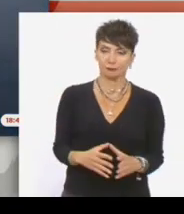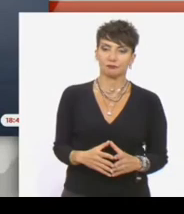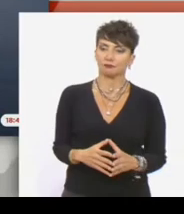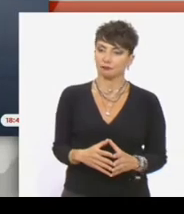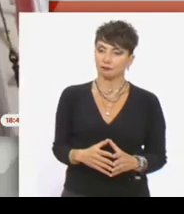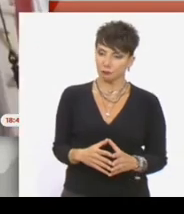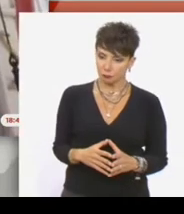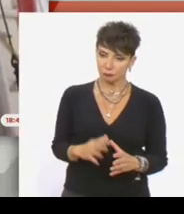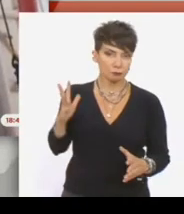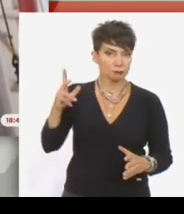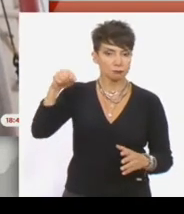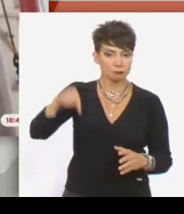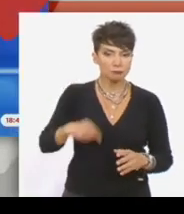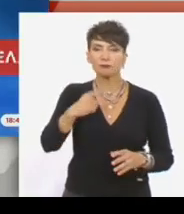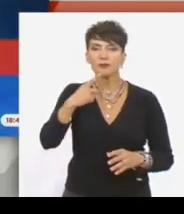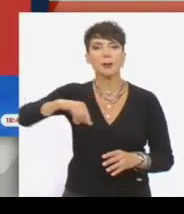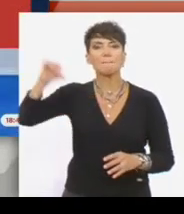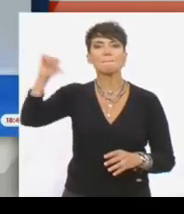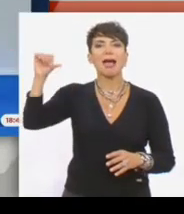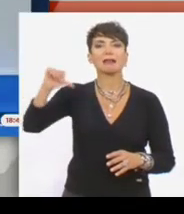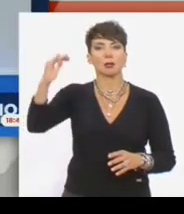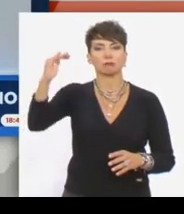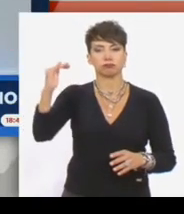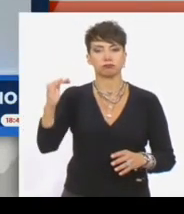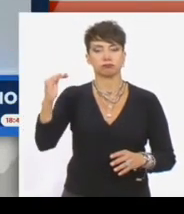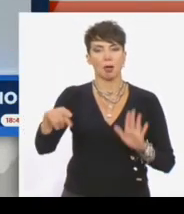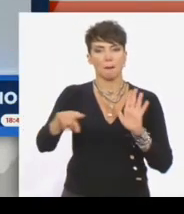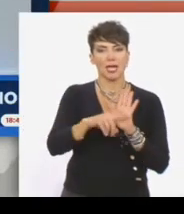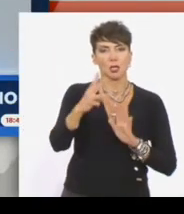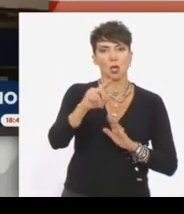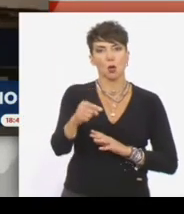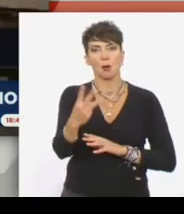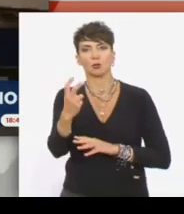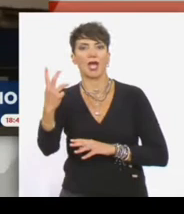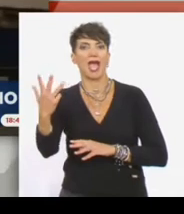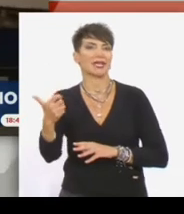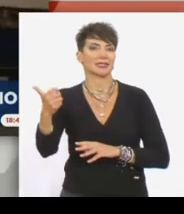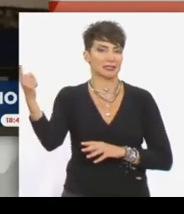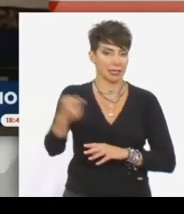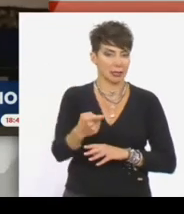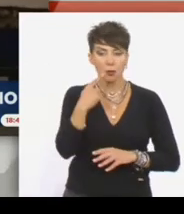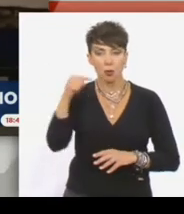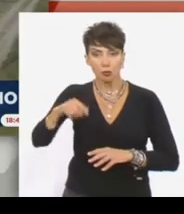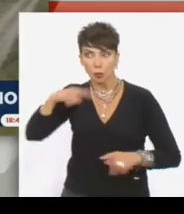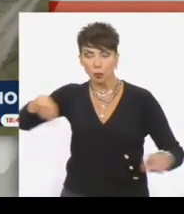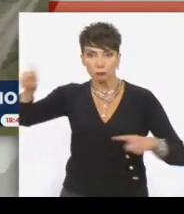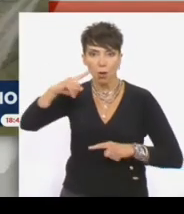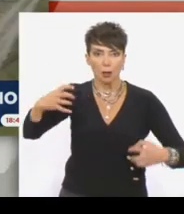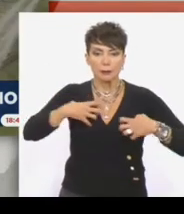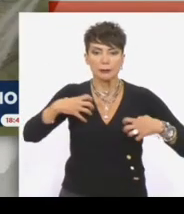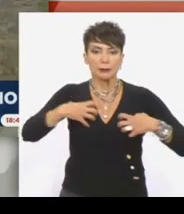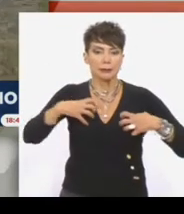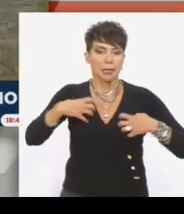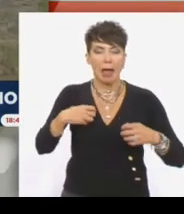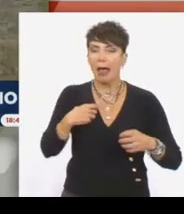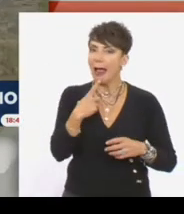Τοτικά κινείται μέχρι στιγμής η τιμή του πετρελαιού στο μειον 3,26%. Οι αγορές φαίνεται που οστηρούν στάση αναμονής και προοικονομούν πως η